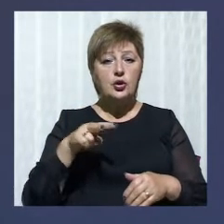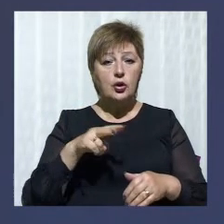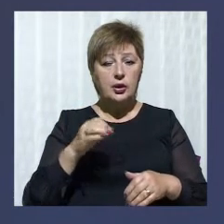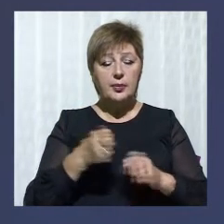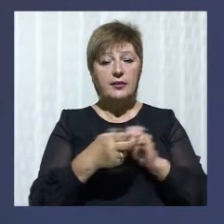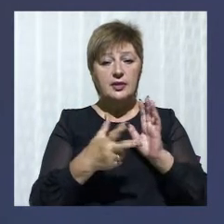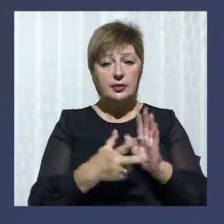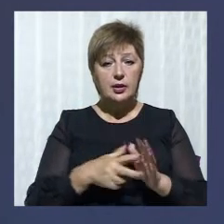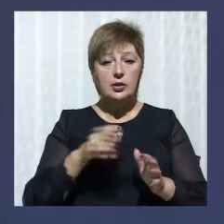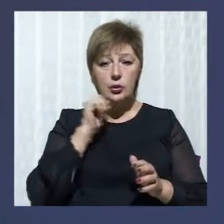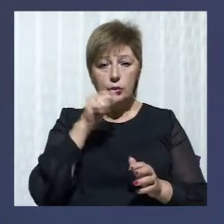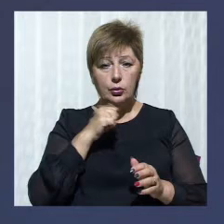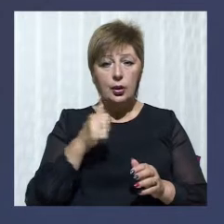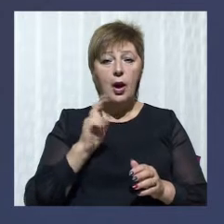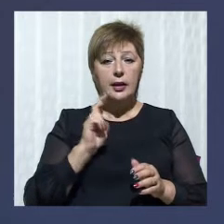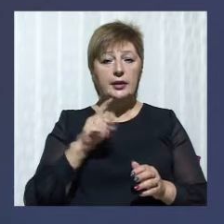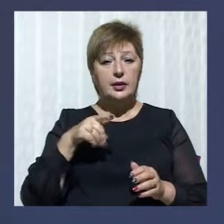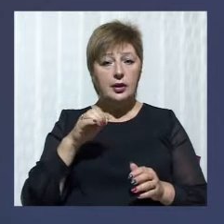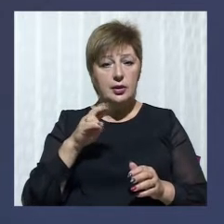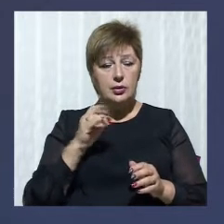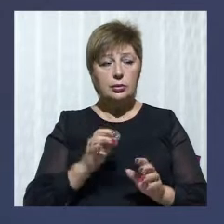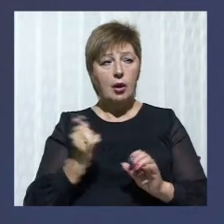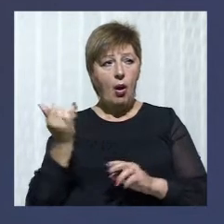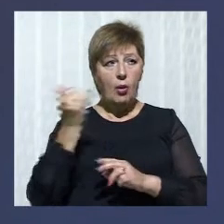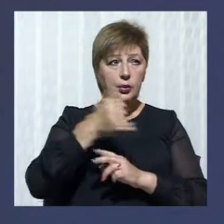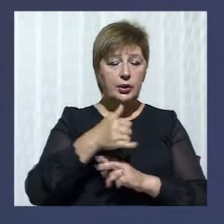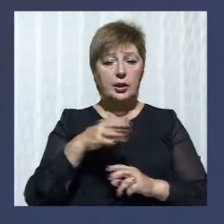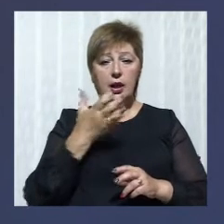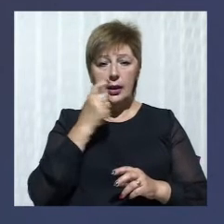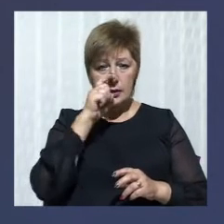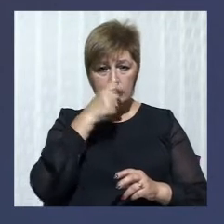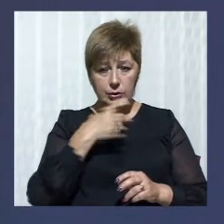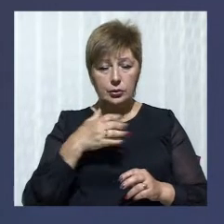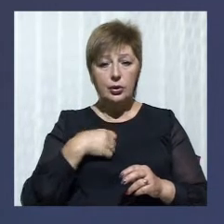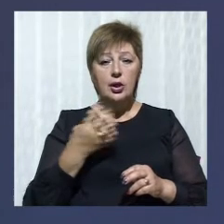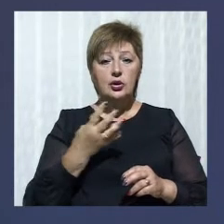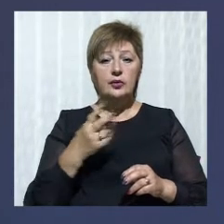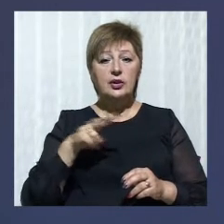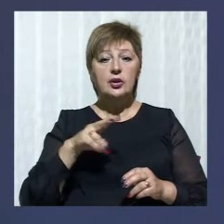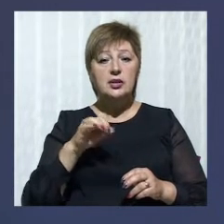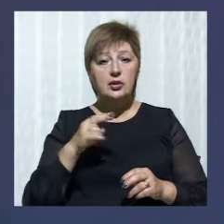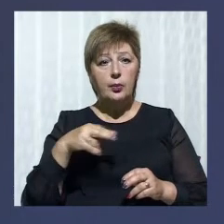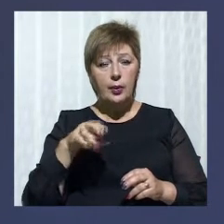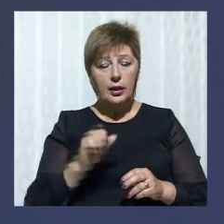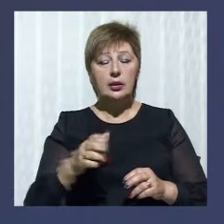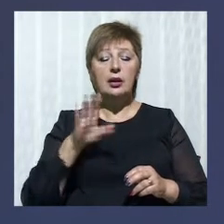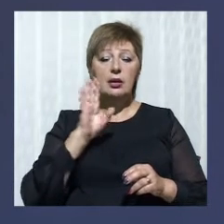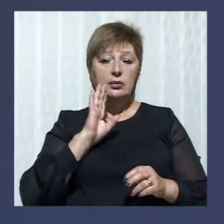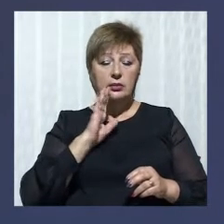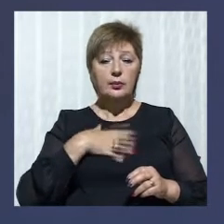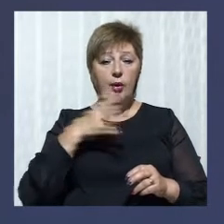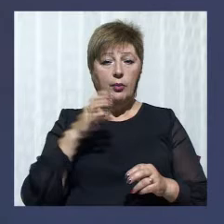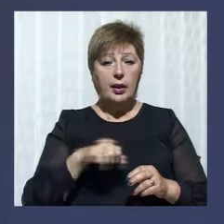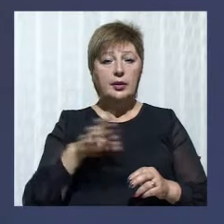2018 року, Катерину Ганзук облили кислотою. 4 листопада того ж року громадська діячка померла у київській